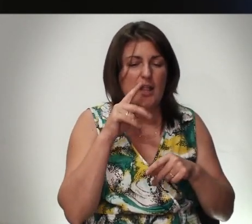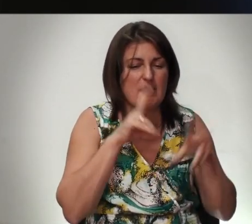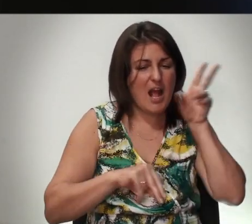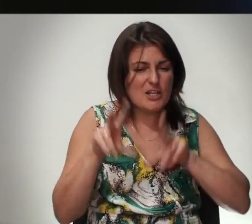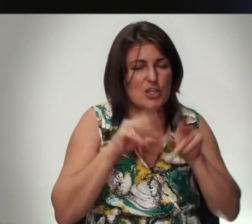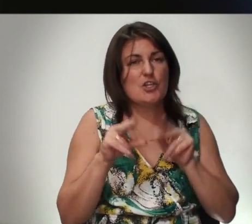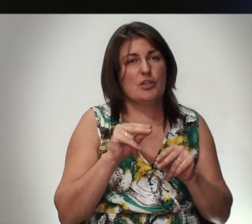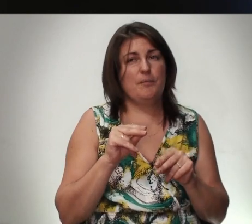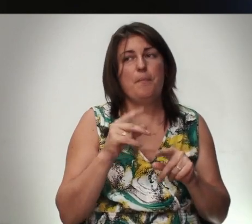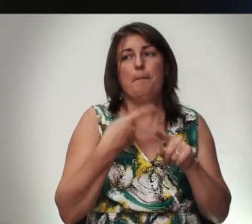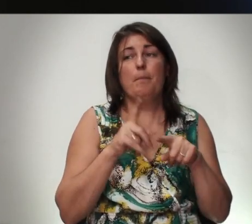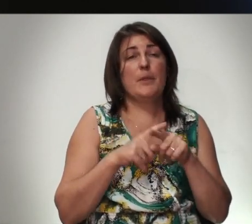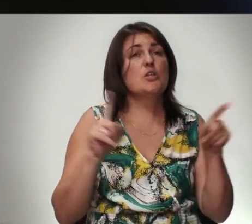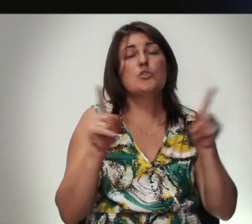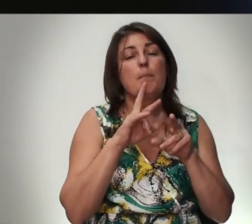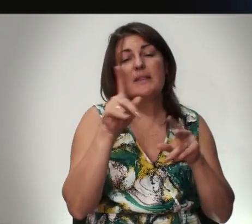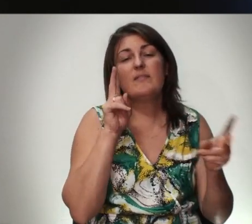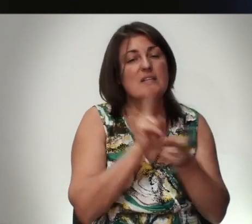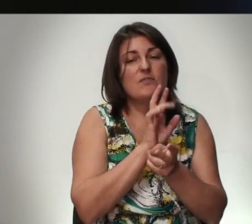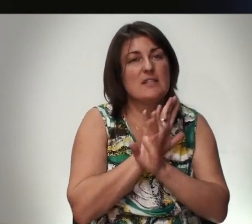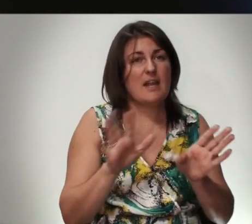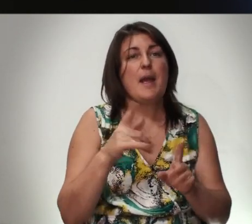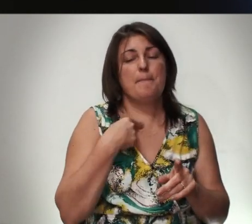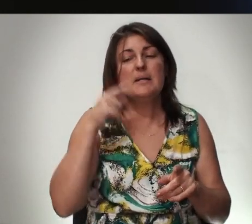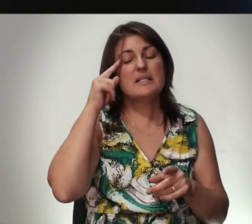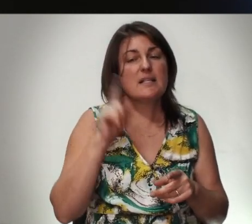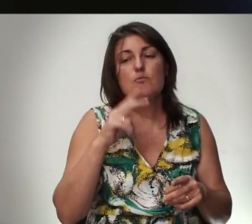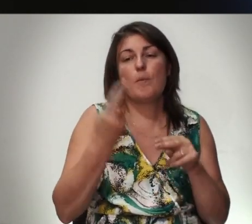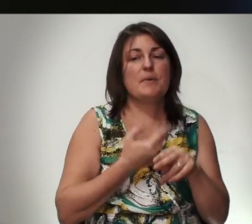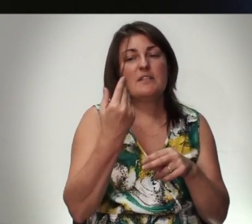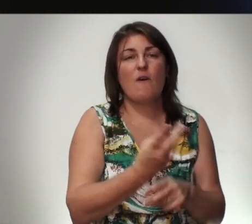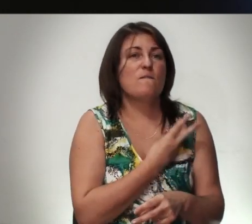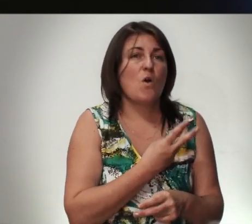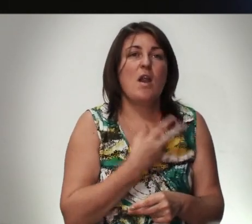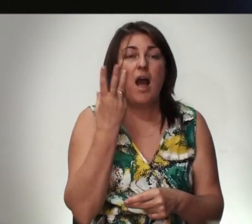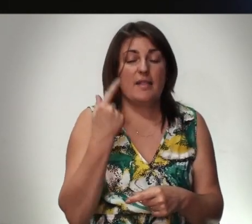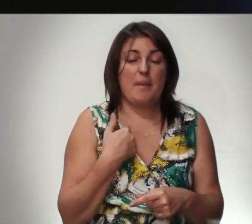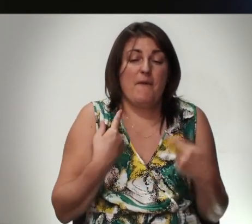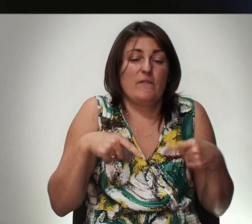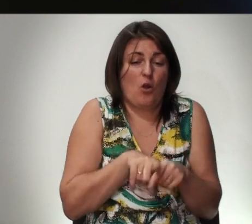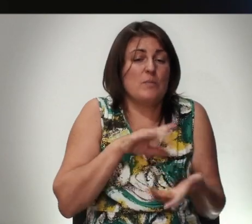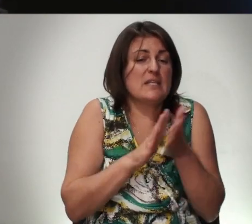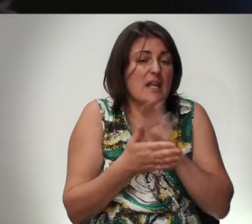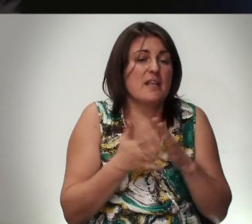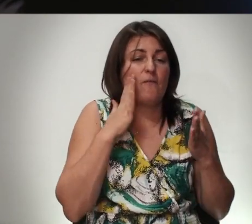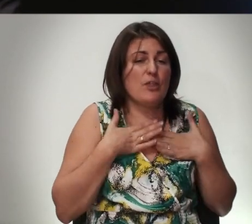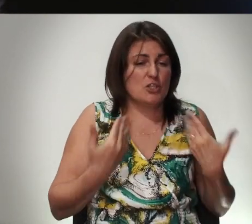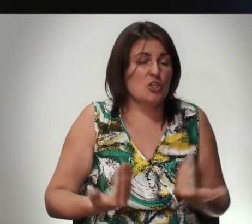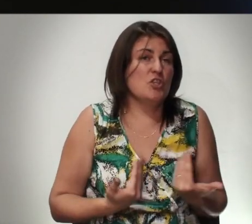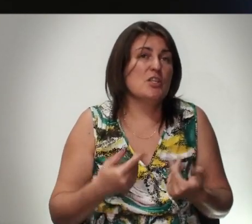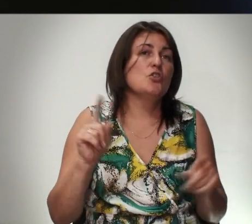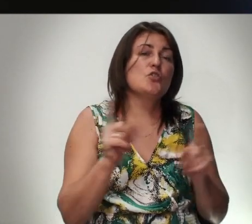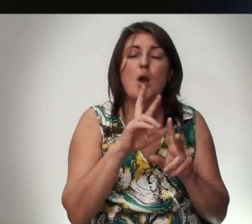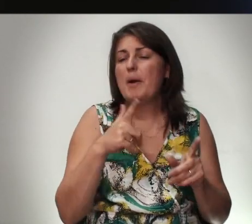Поэтому Что Бо Мы Не Встретим Мы Знаем Что Без Его Воли Когда Мы В Таком Состоянии В Нашей Жизни